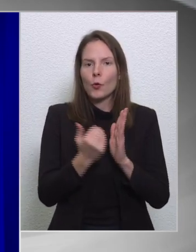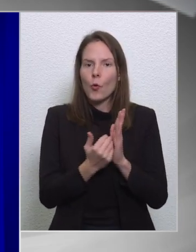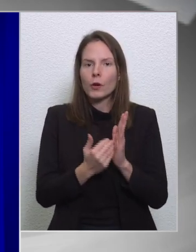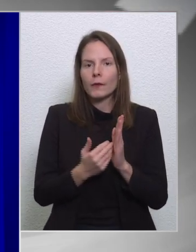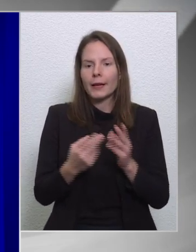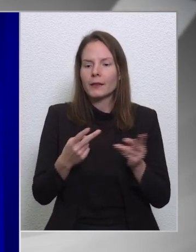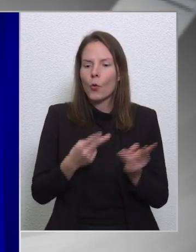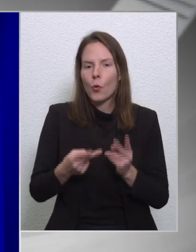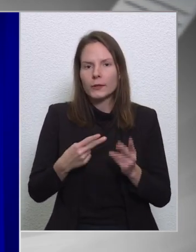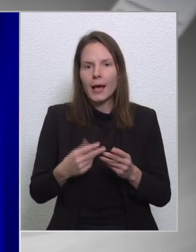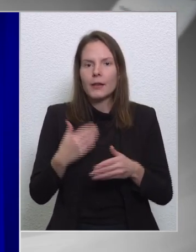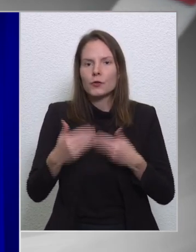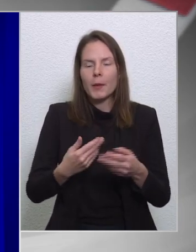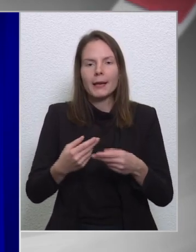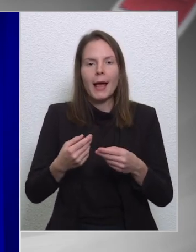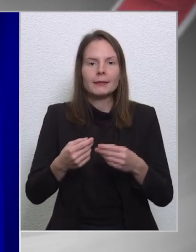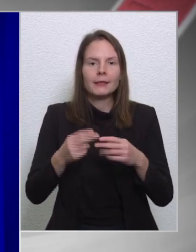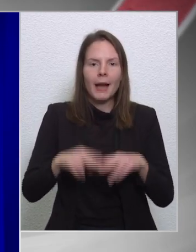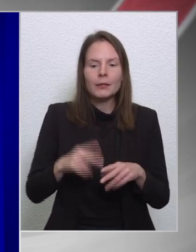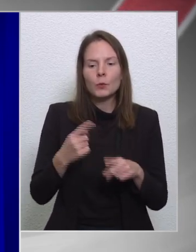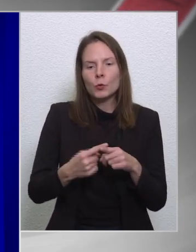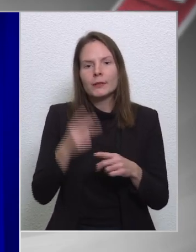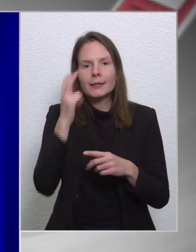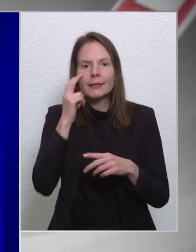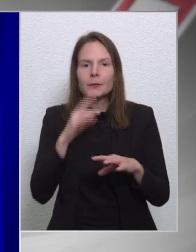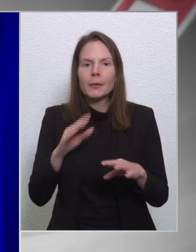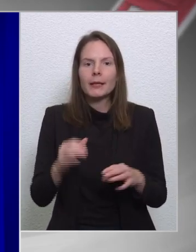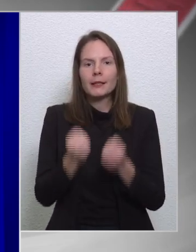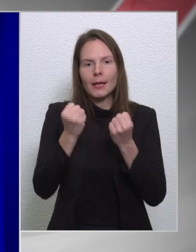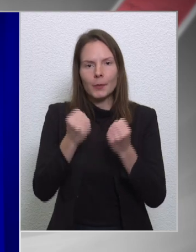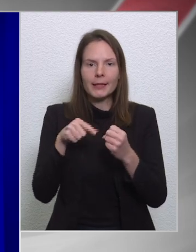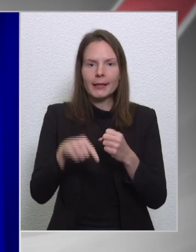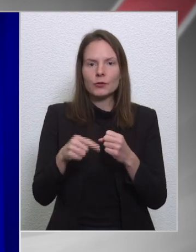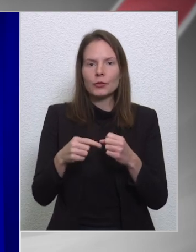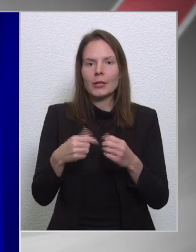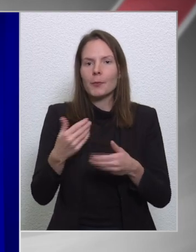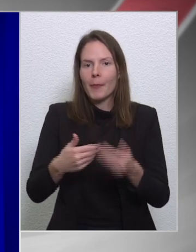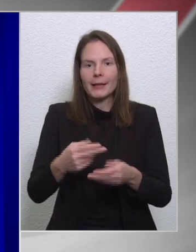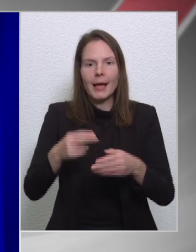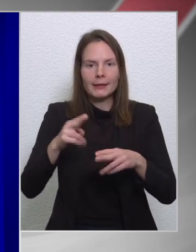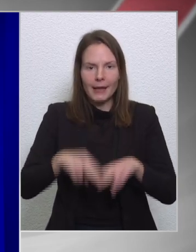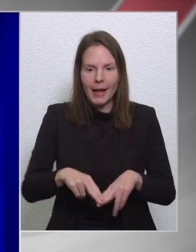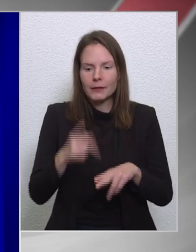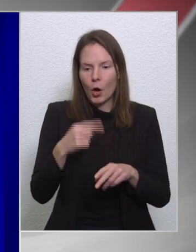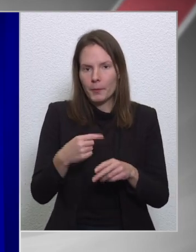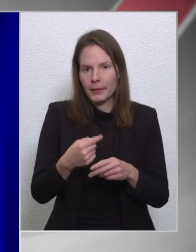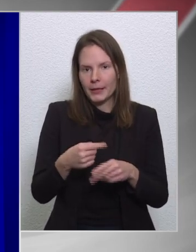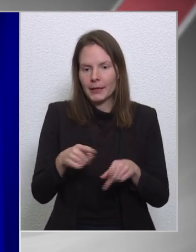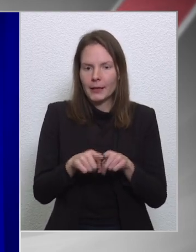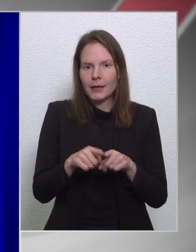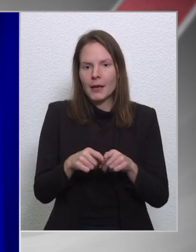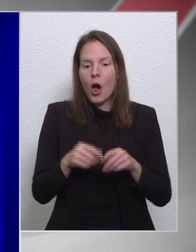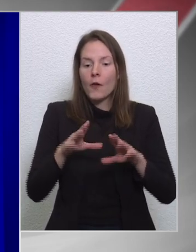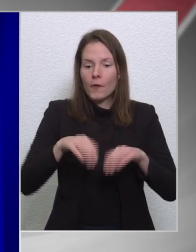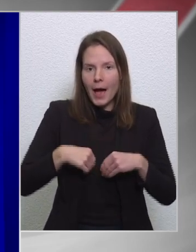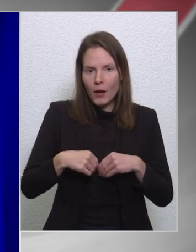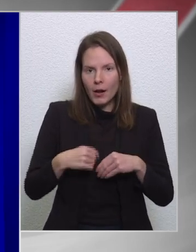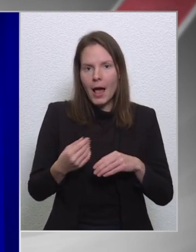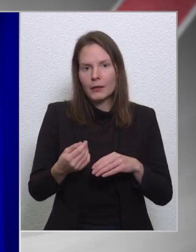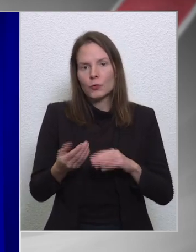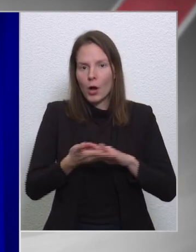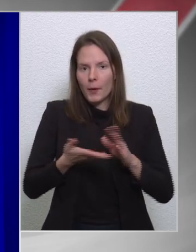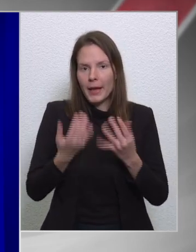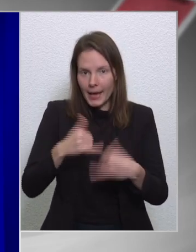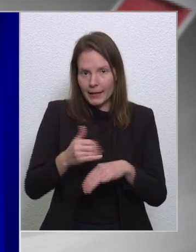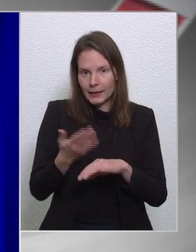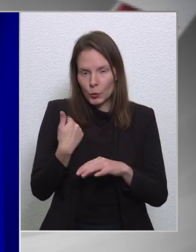intézményépítési menetrend, amely a vállalásaink alapján elindult szeptember elején már tulajdonképpen, és